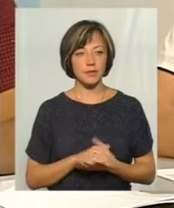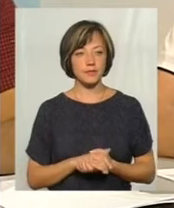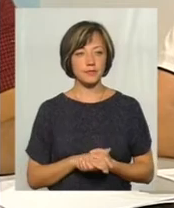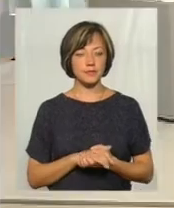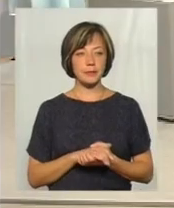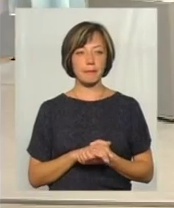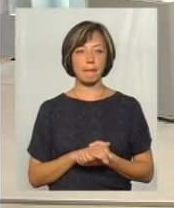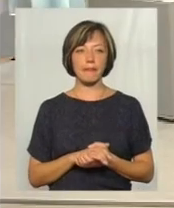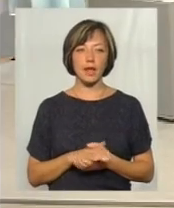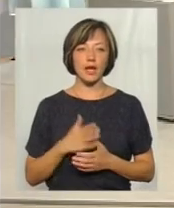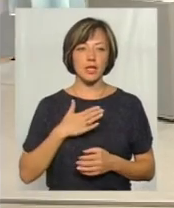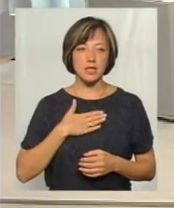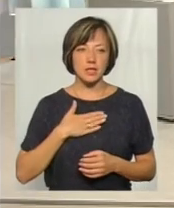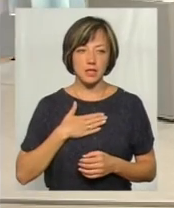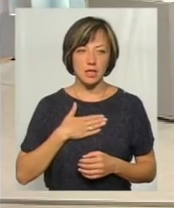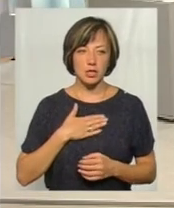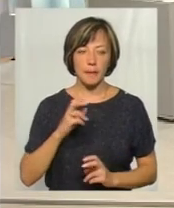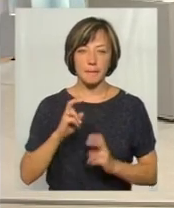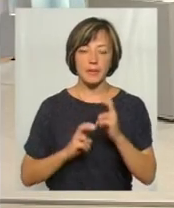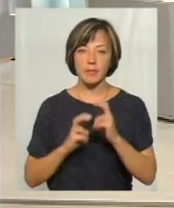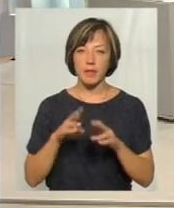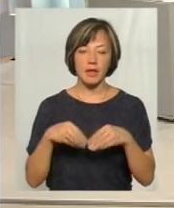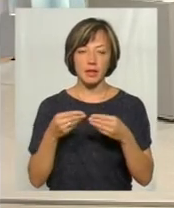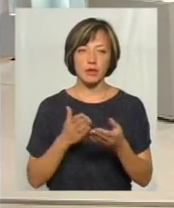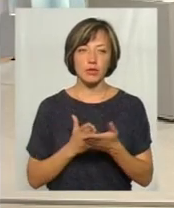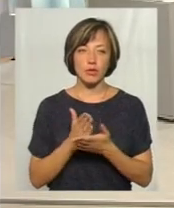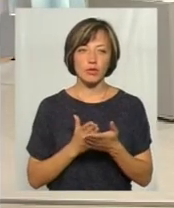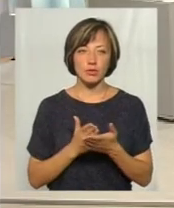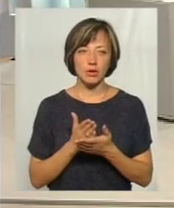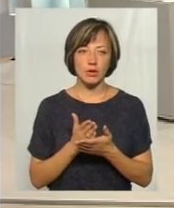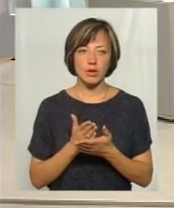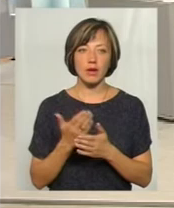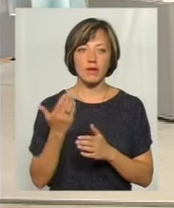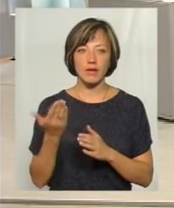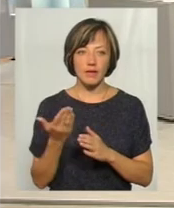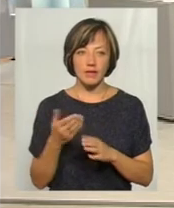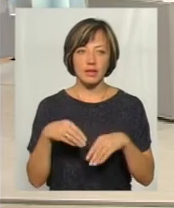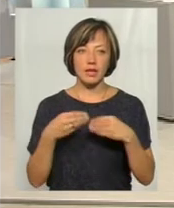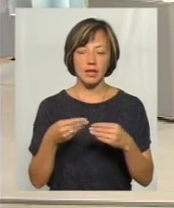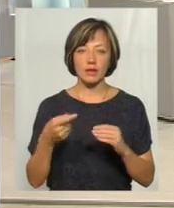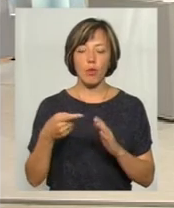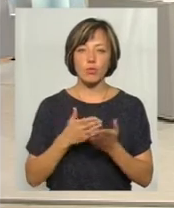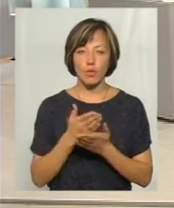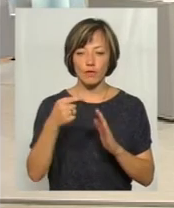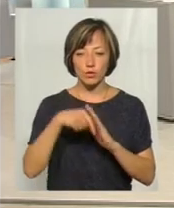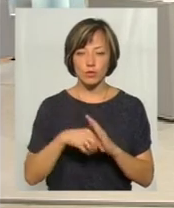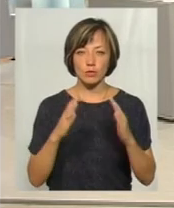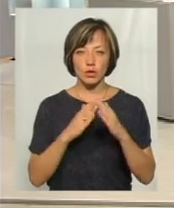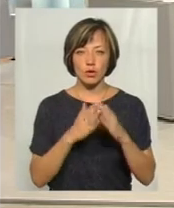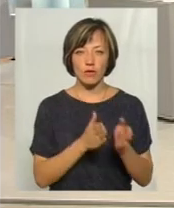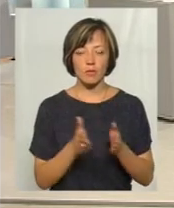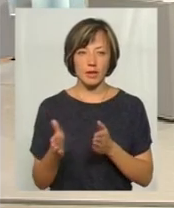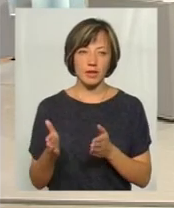підприємство не надає послугу по обслуговуванню внутрішньобанкових мереж. Ви надаєте. Яка ситуація у вас?